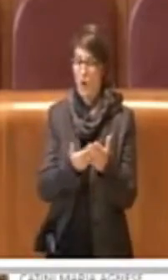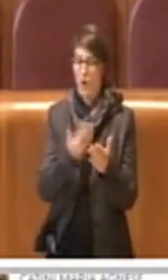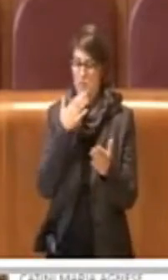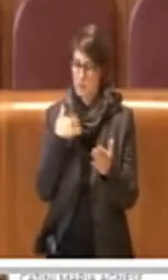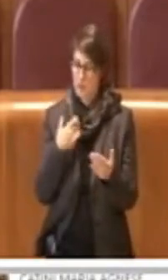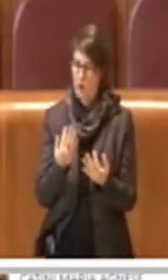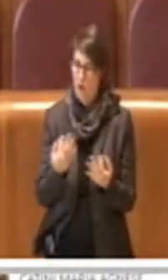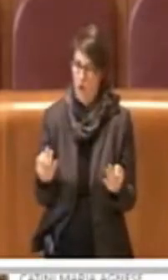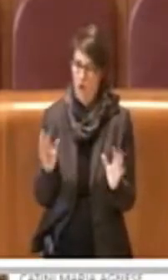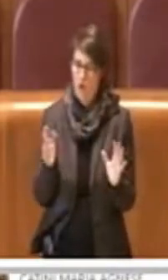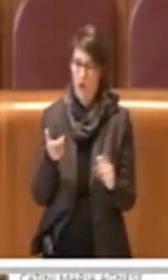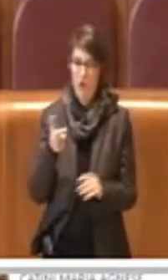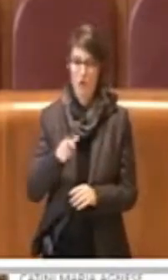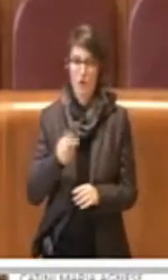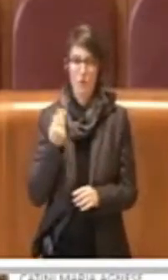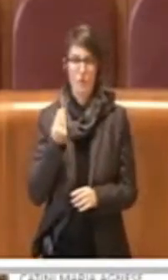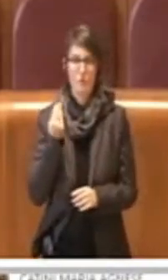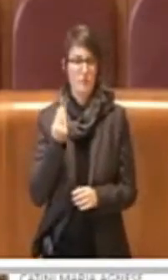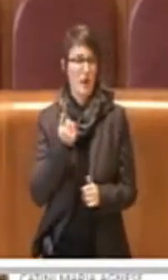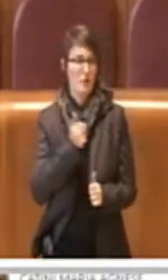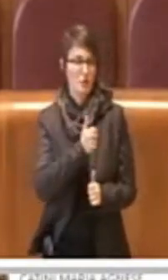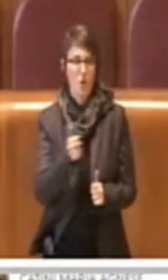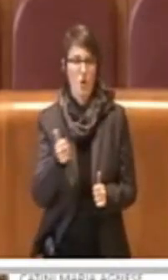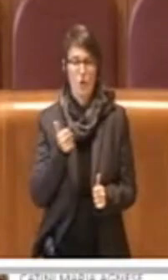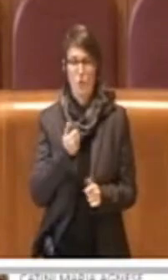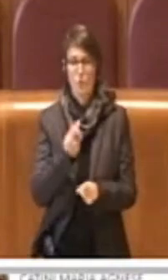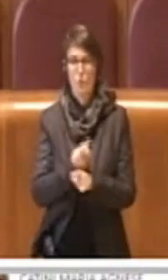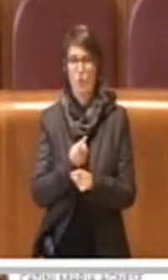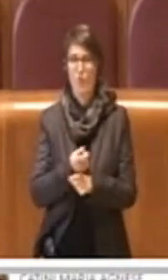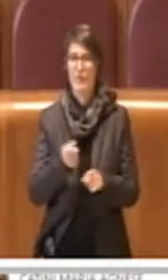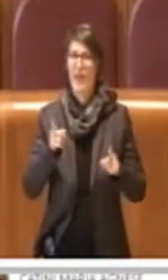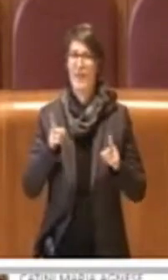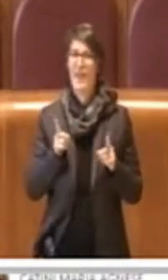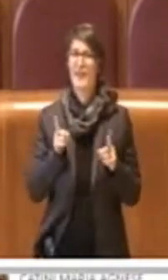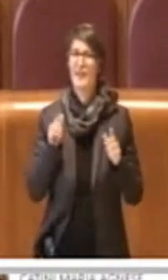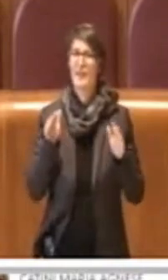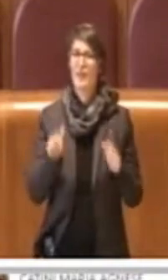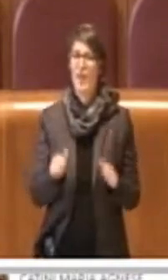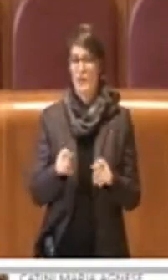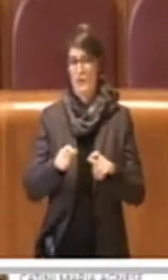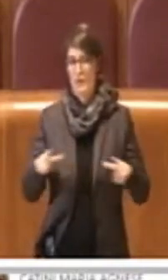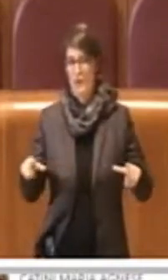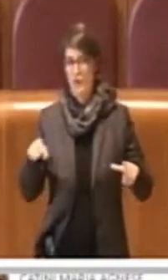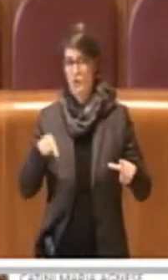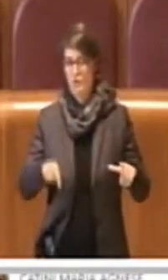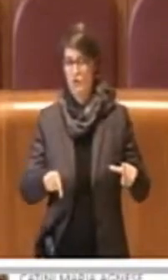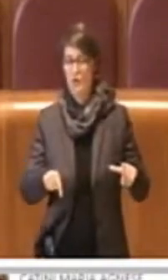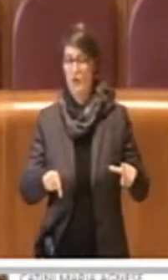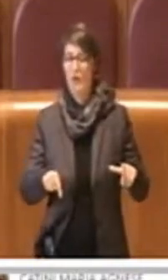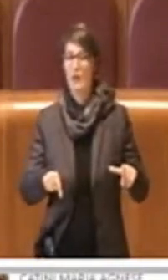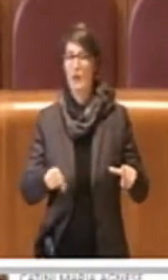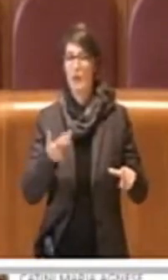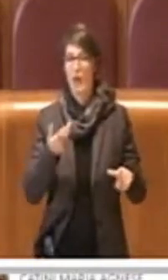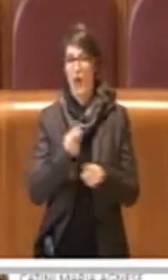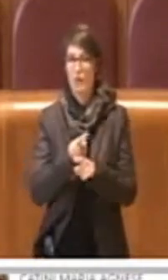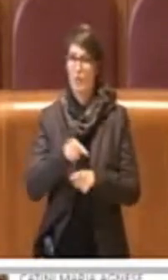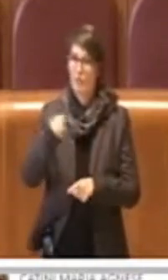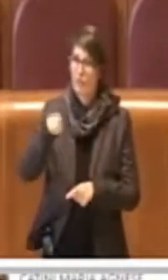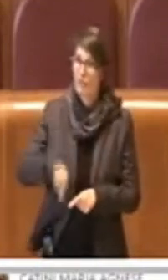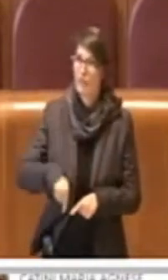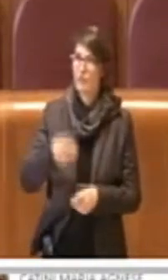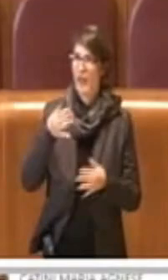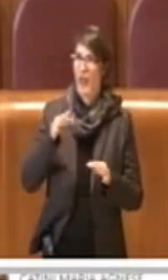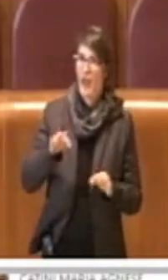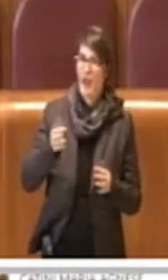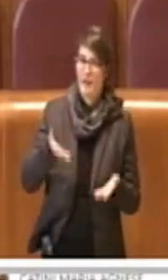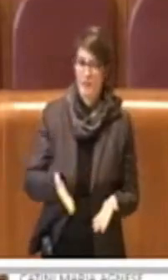credo che siamo chiamati tutti a difendere in qualche maniera questa città e far sì che vi sia rispetto per la stessa nel momento in